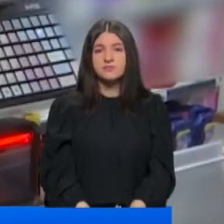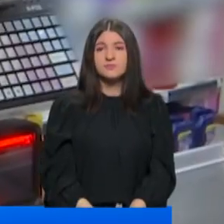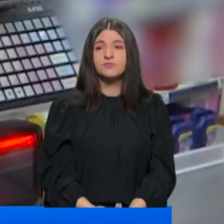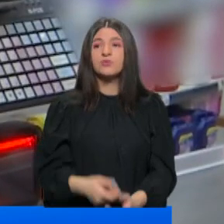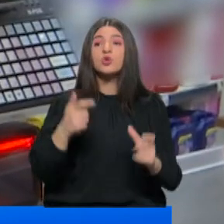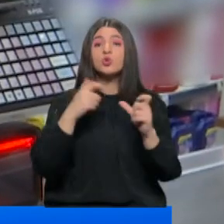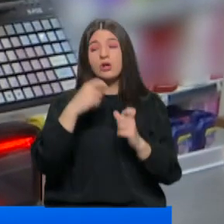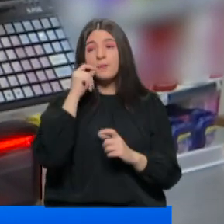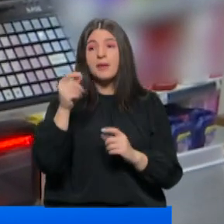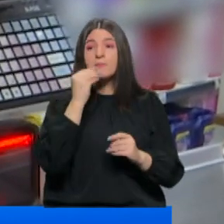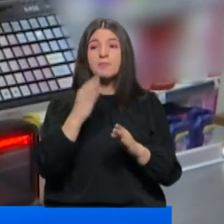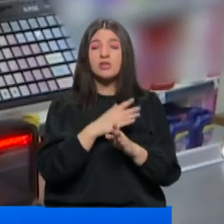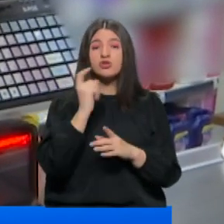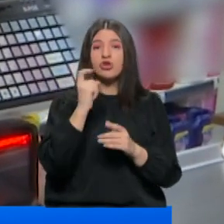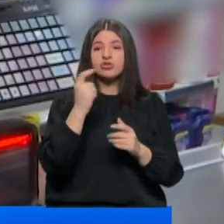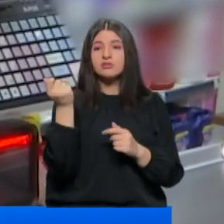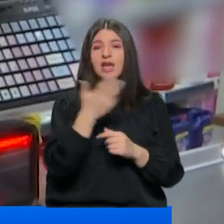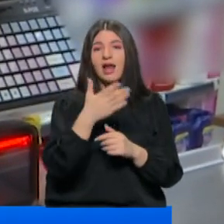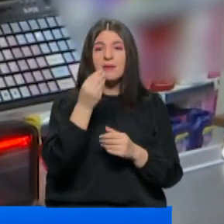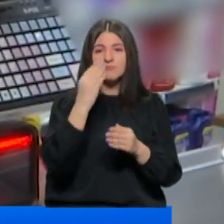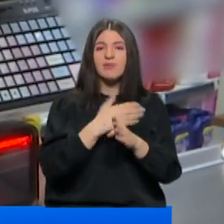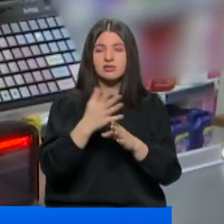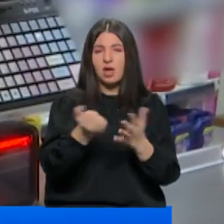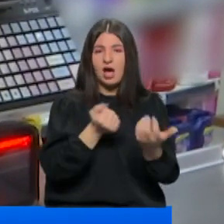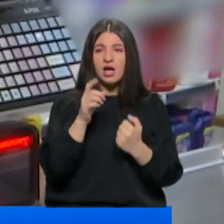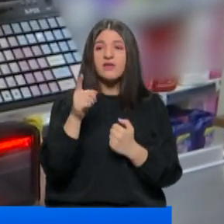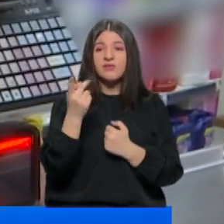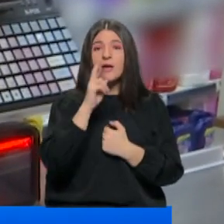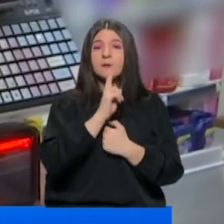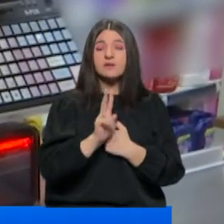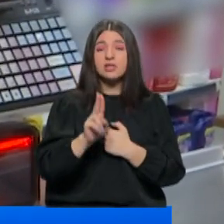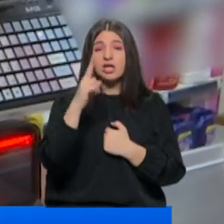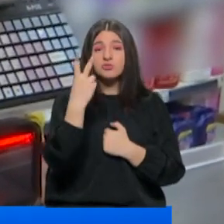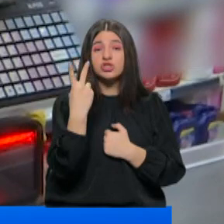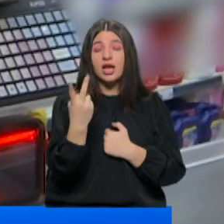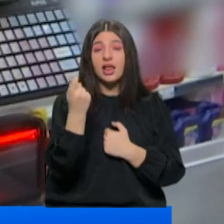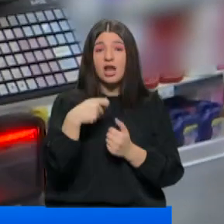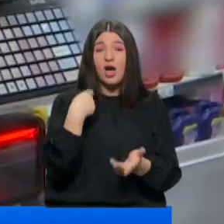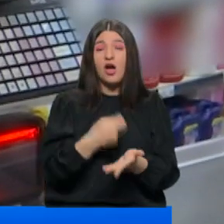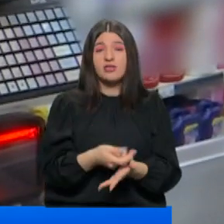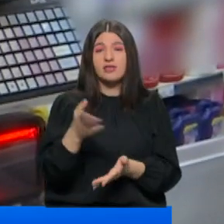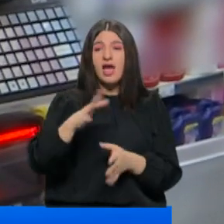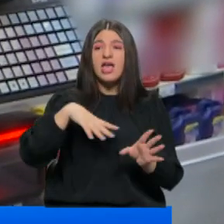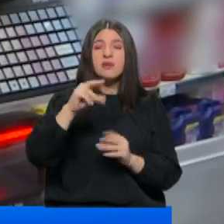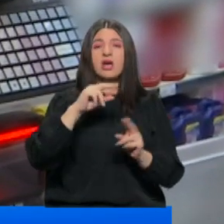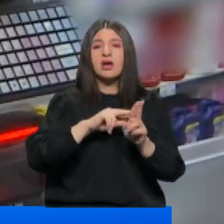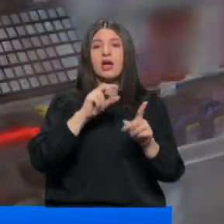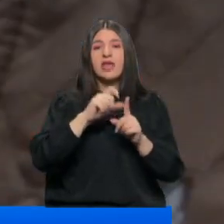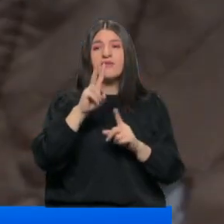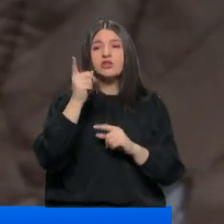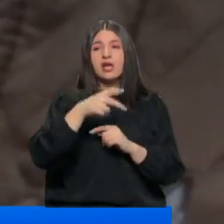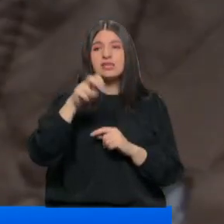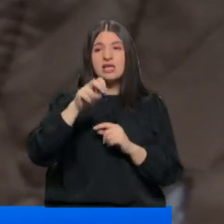Gürkan Bey marketten 9 parça gıda ürünü aldı ve 272 lira ödedi. Hepsinin KDV'si